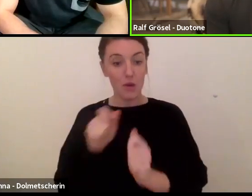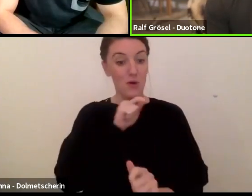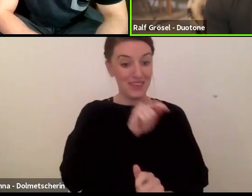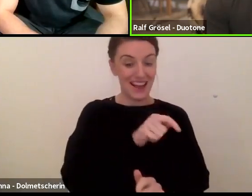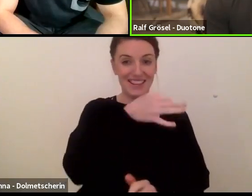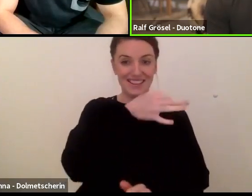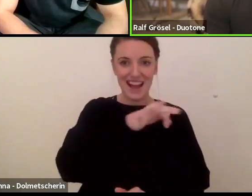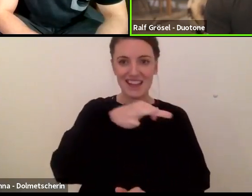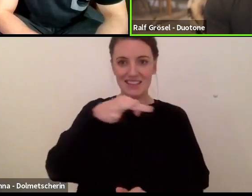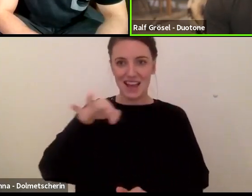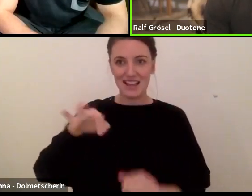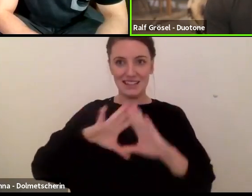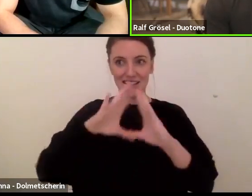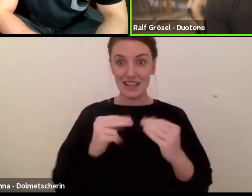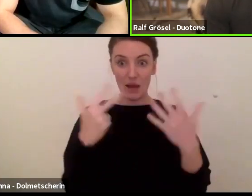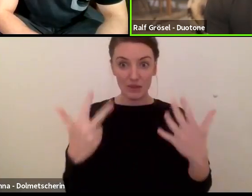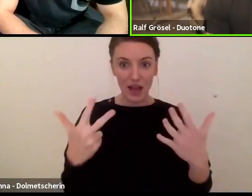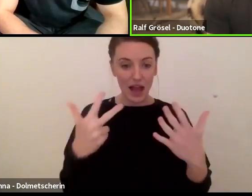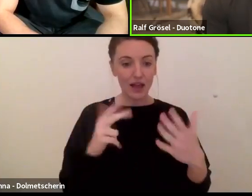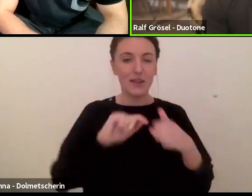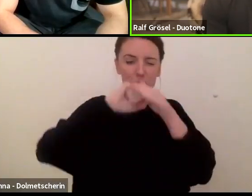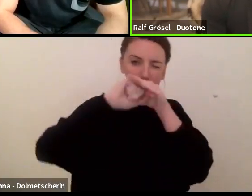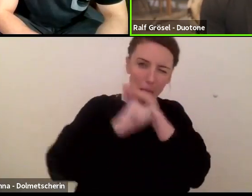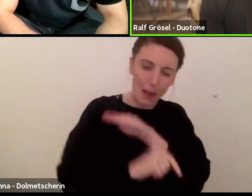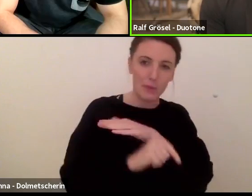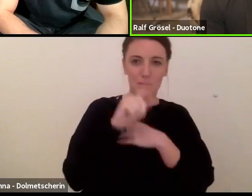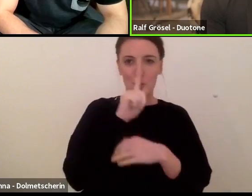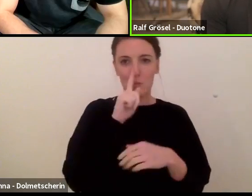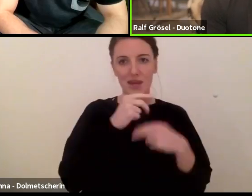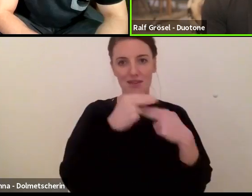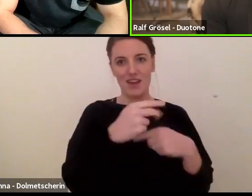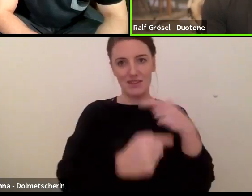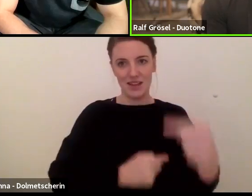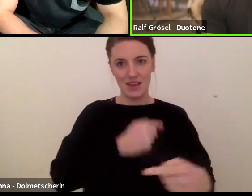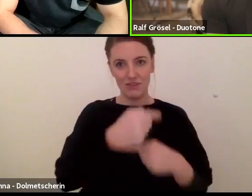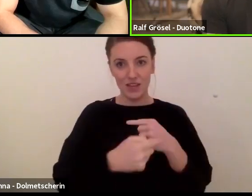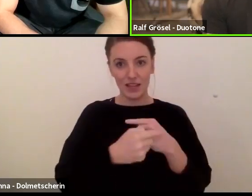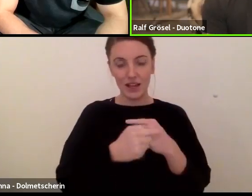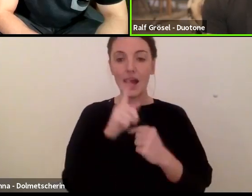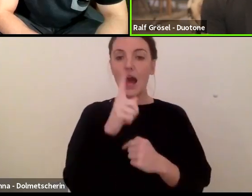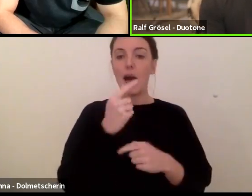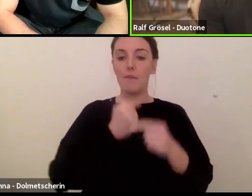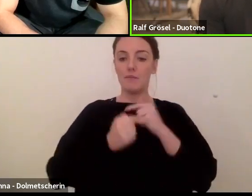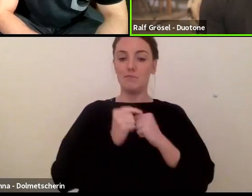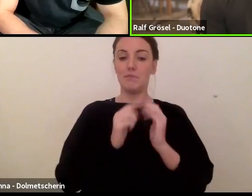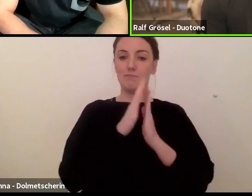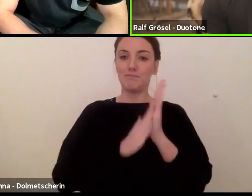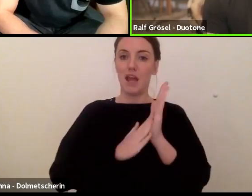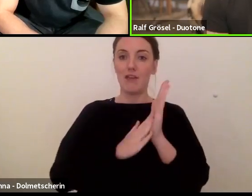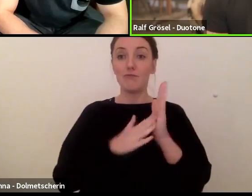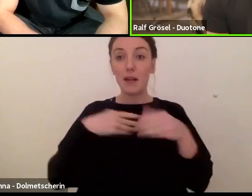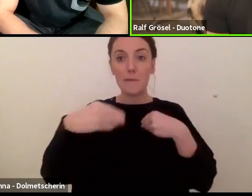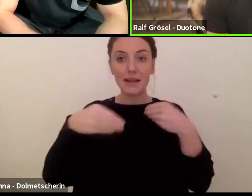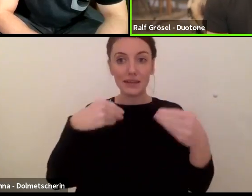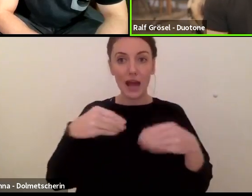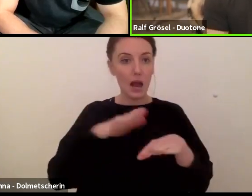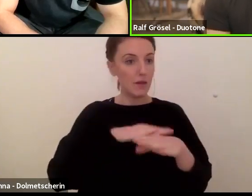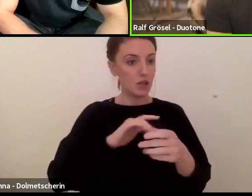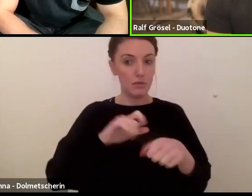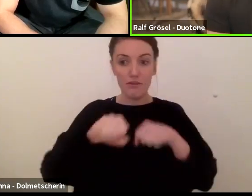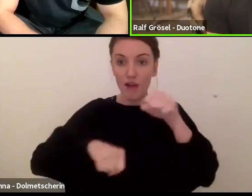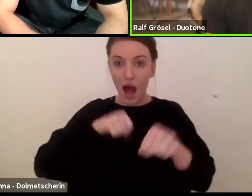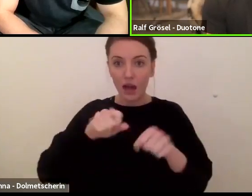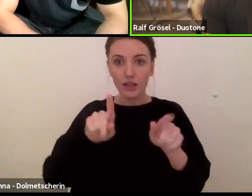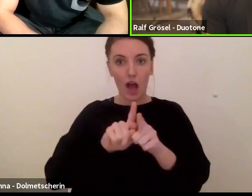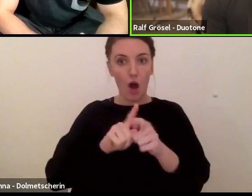Das geht auch mit Nuancen, das geht durchaus. Aber wenn du das Material änderst, wie bei einem Fahrrad von Aluminium auf Composite, also